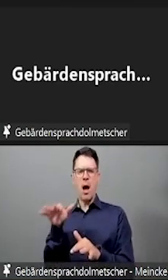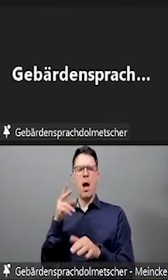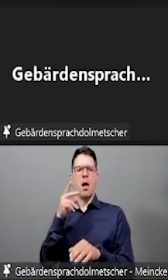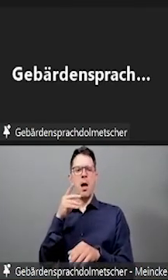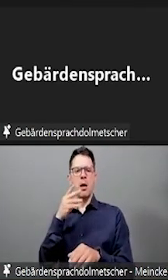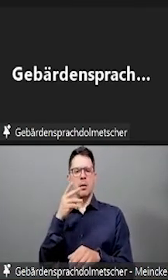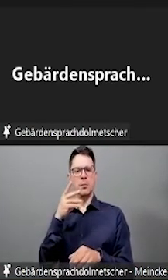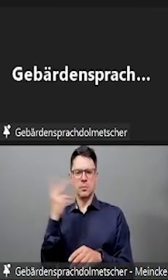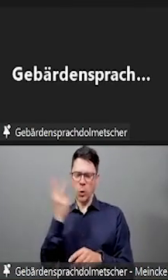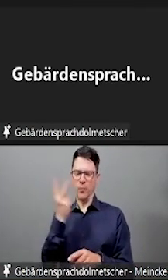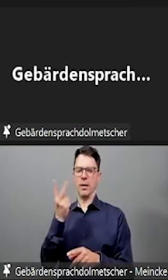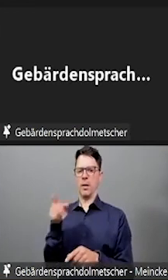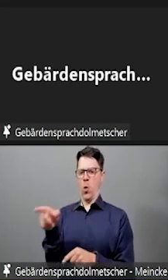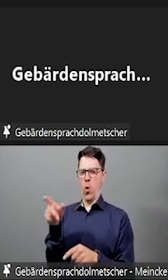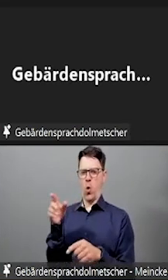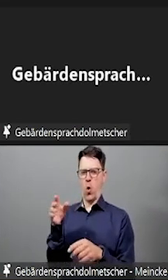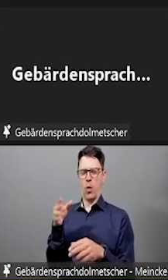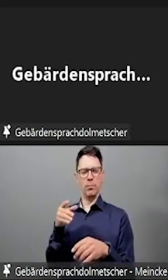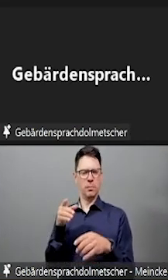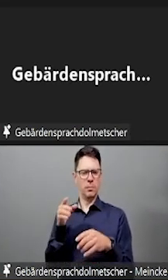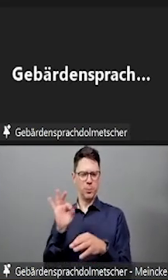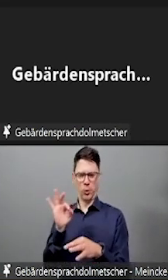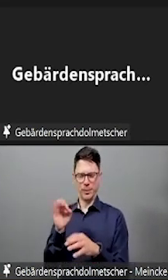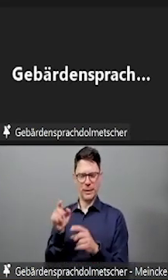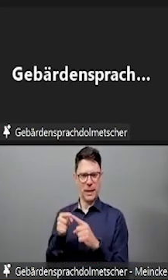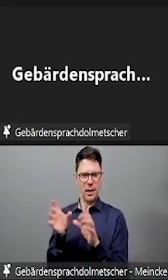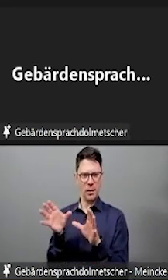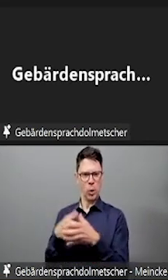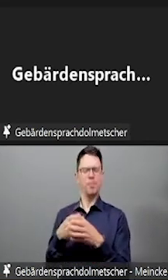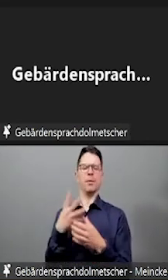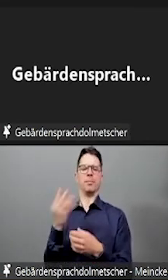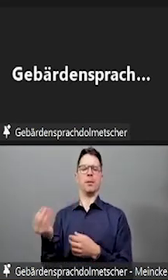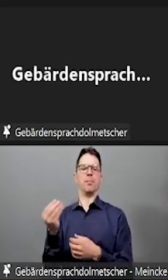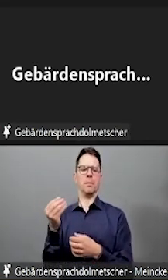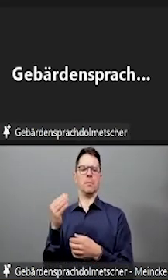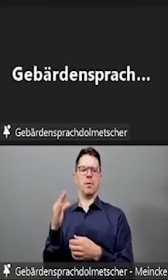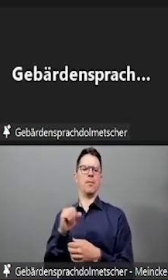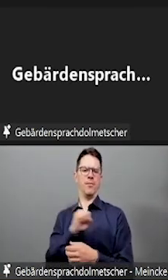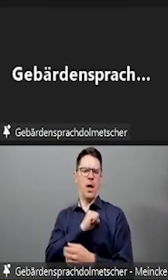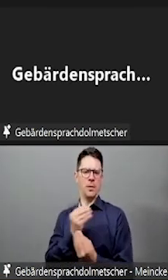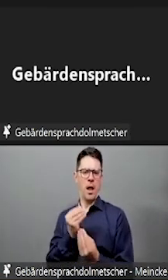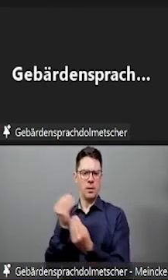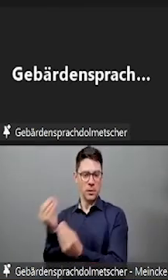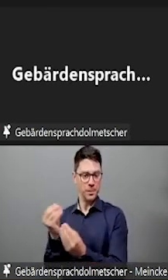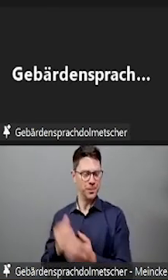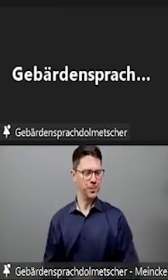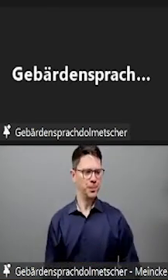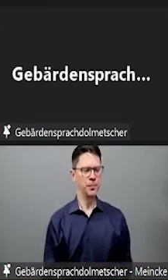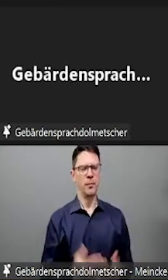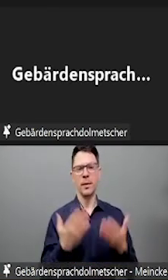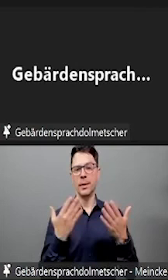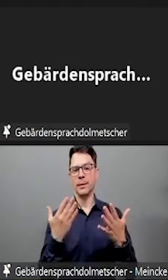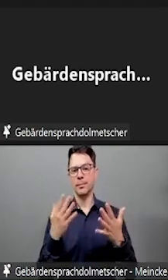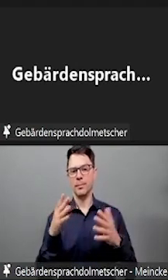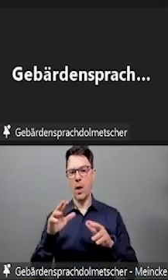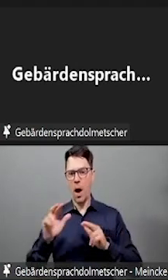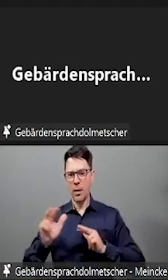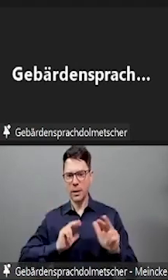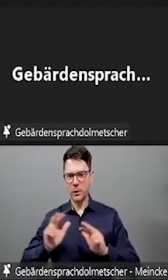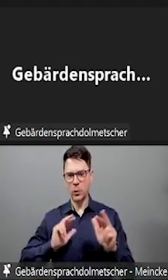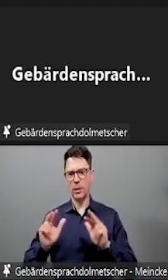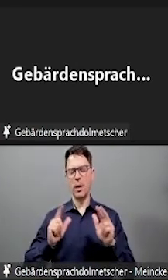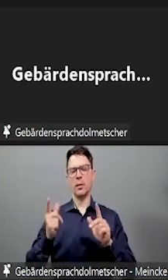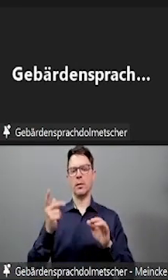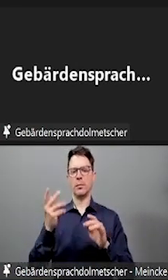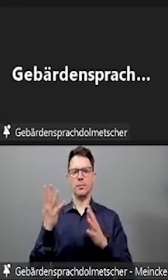Dann komme ich jetzt noch einmal zu den organisatorischen Ansatzpunkten. Wir beginnen mit den örtlichen Bedingungen. Hier ist als Beispiel genannt,